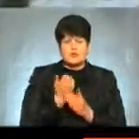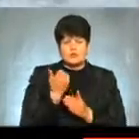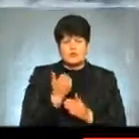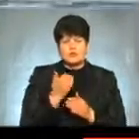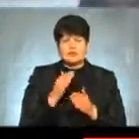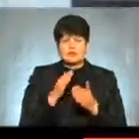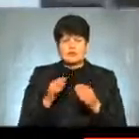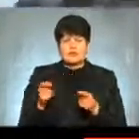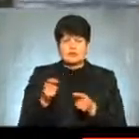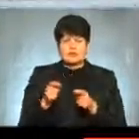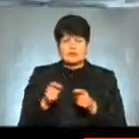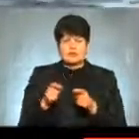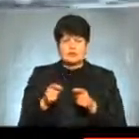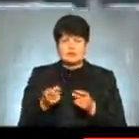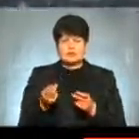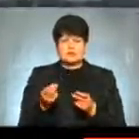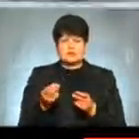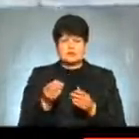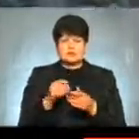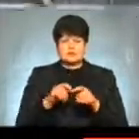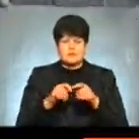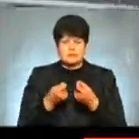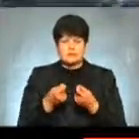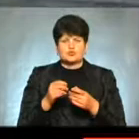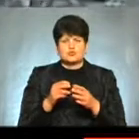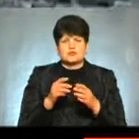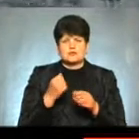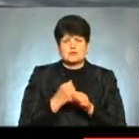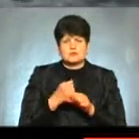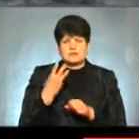демонтажу конструкції старого саркофага, що був зведений 30 років тому